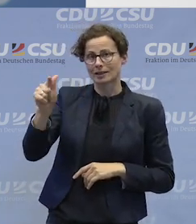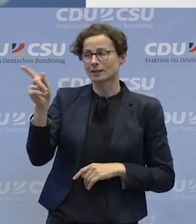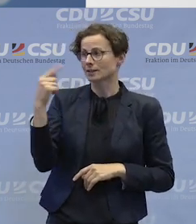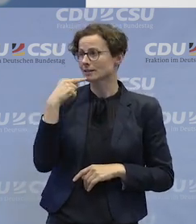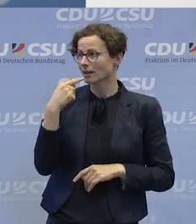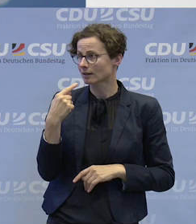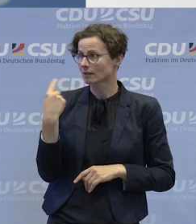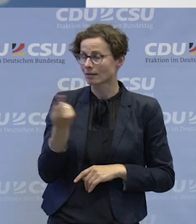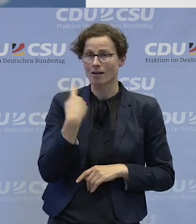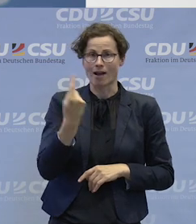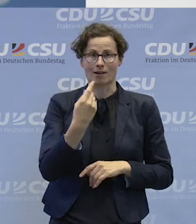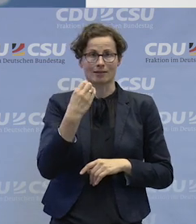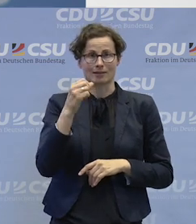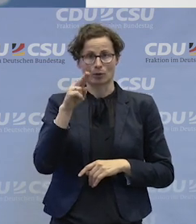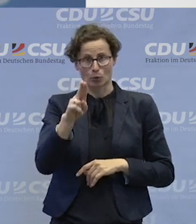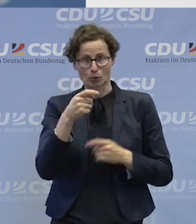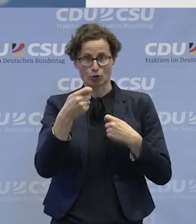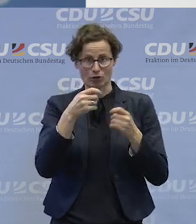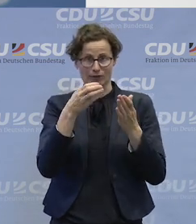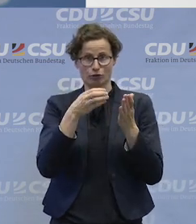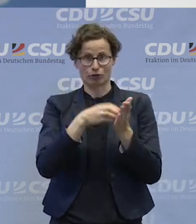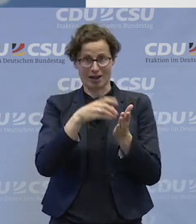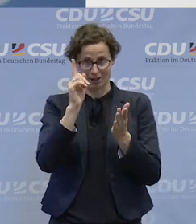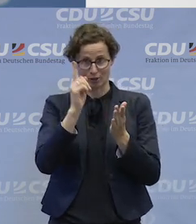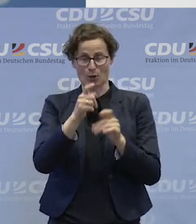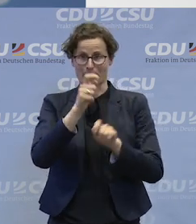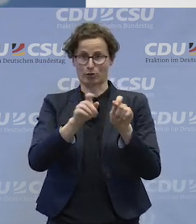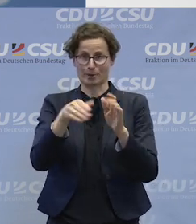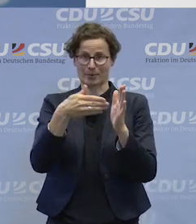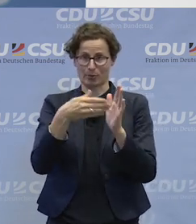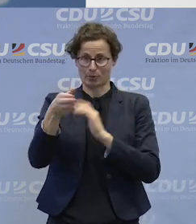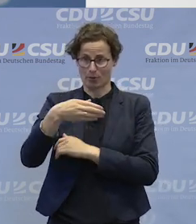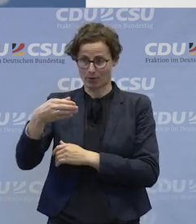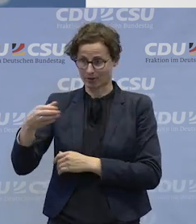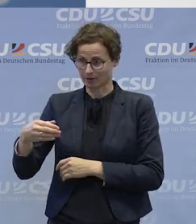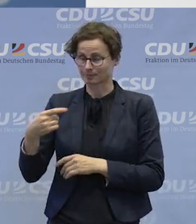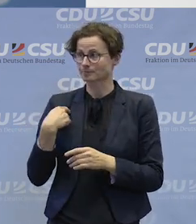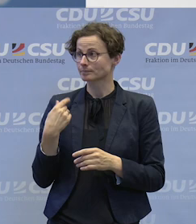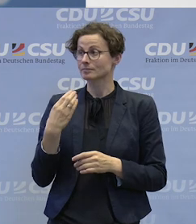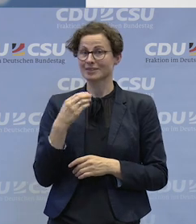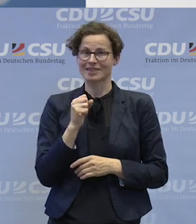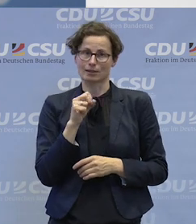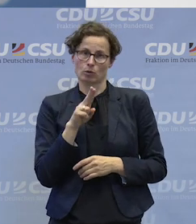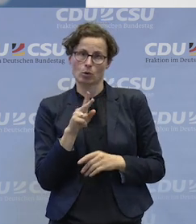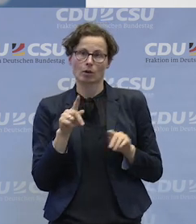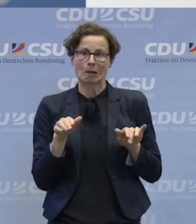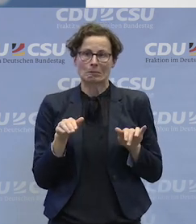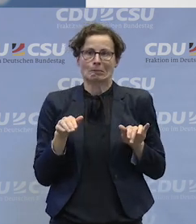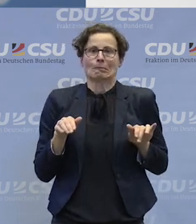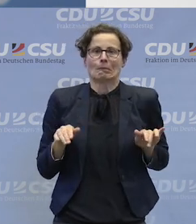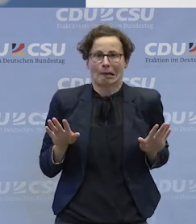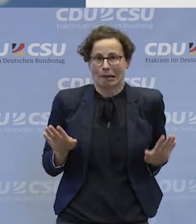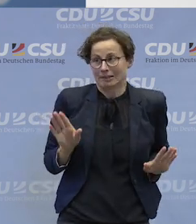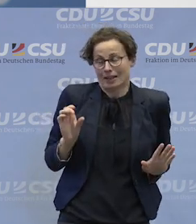-Geschäftsstellen Menschen mit Behinderung beschäftigen. Jetzt bin ich von der CSU und ziehe mich jetzt ganz leicht aus der